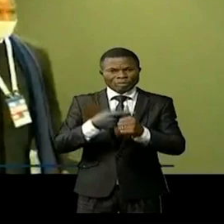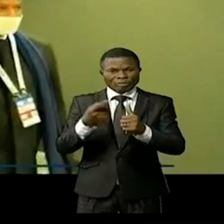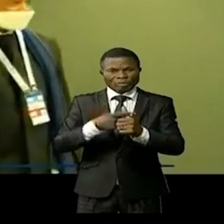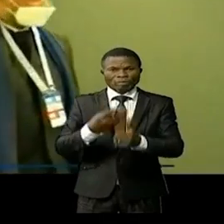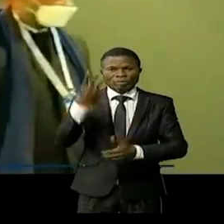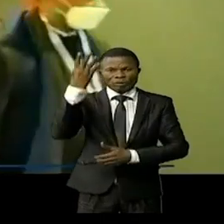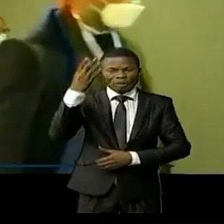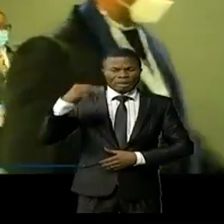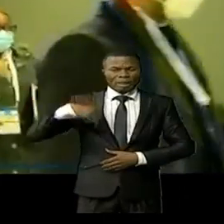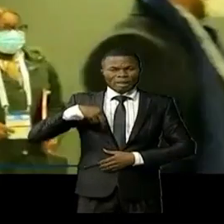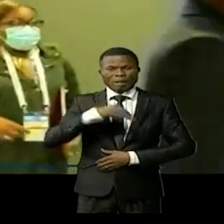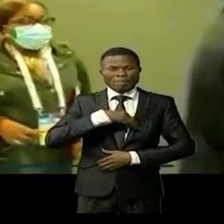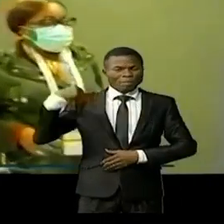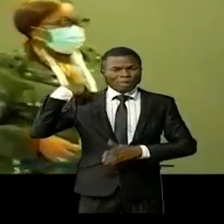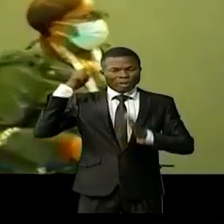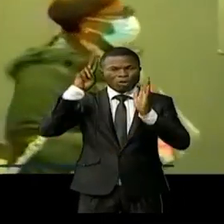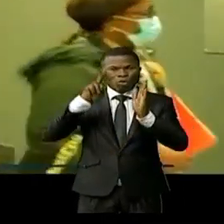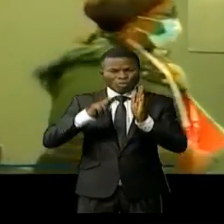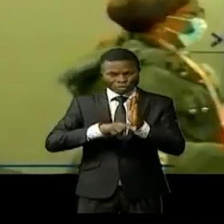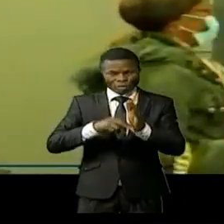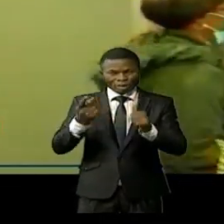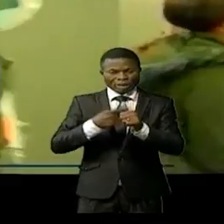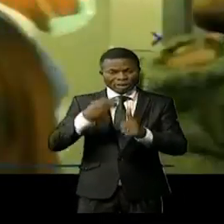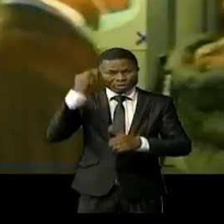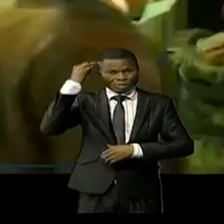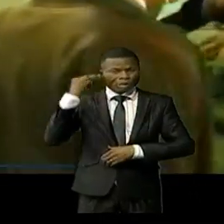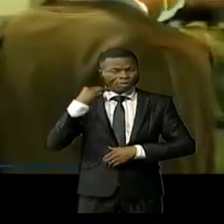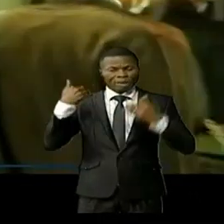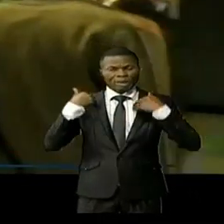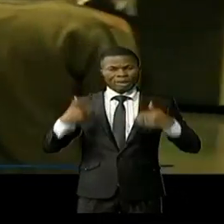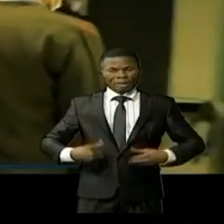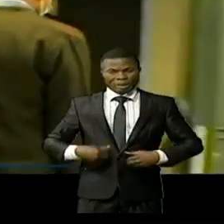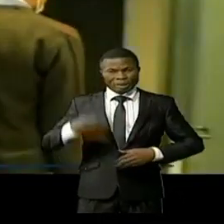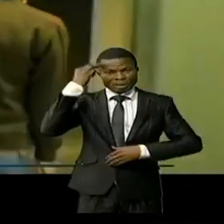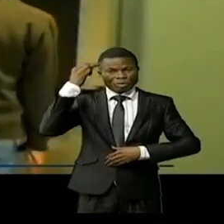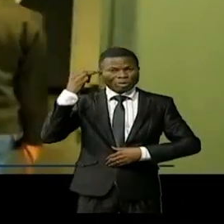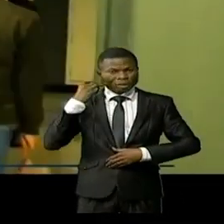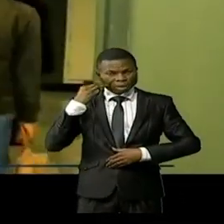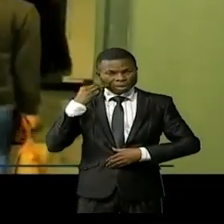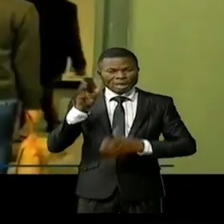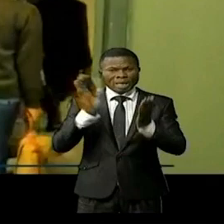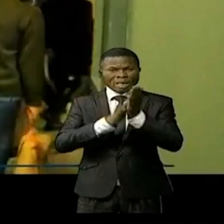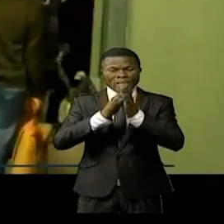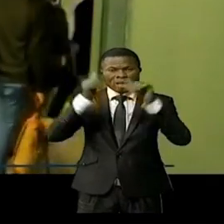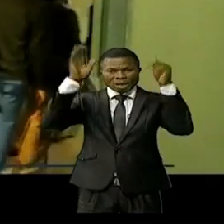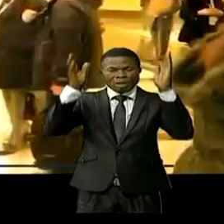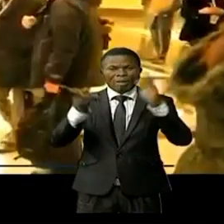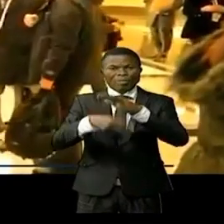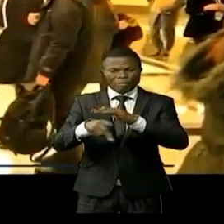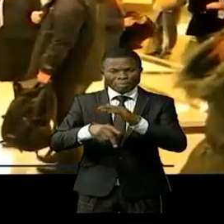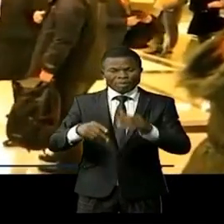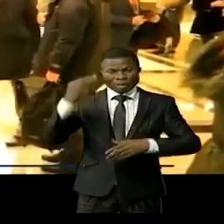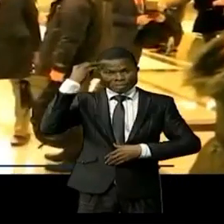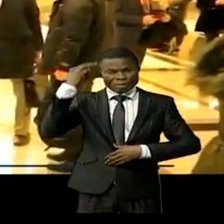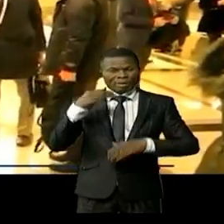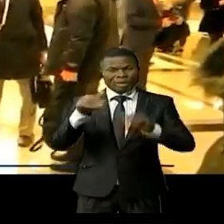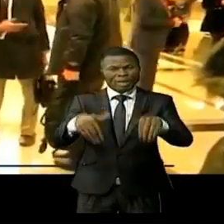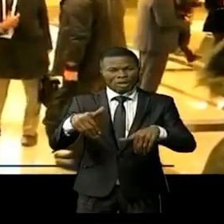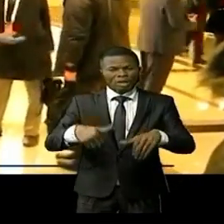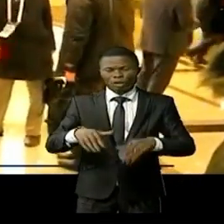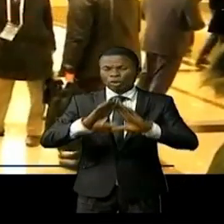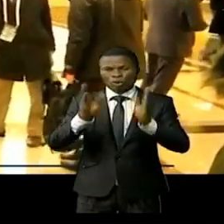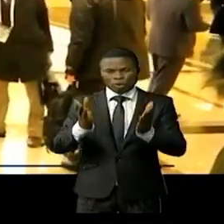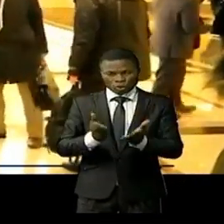4 membres du gouvernement, notamment le ministre de la Santé, le ministre de l'Épesté, celui de l'Agriculture, tous